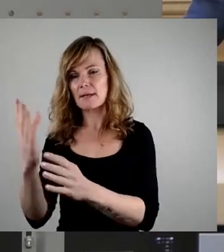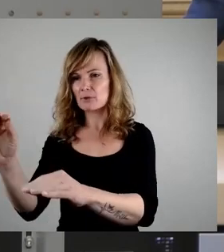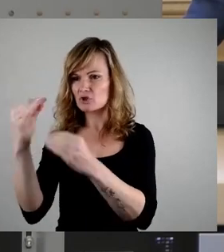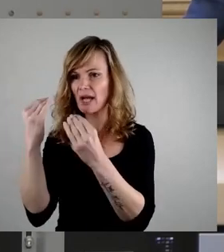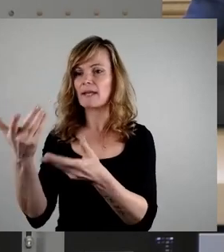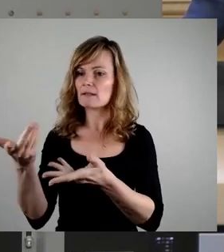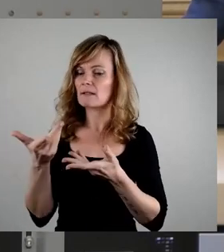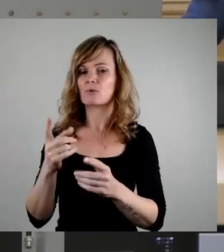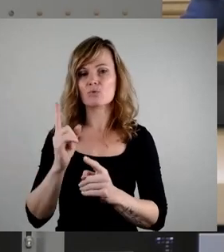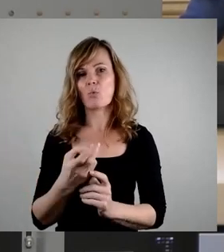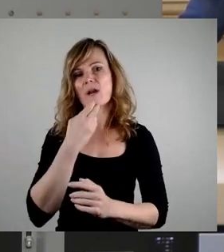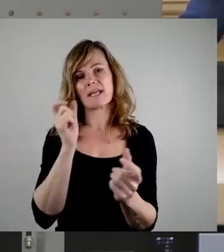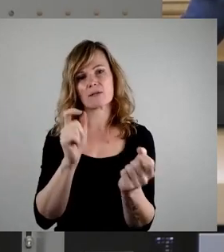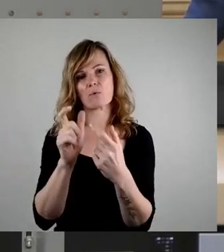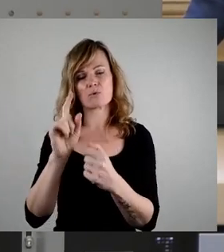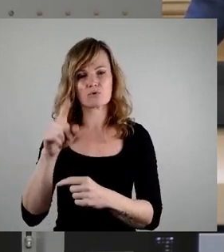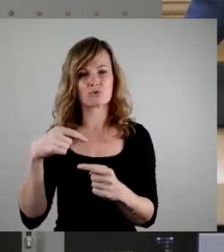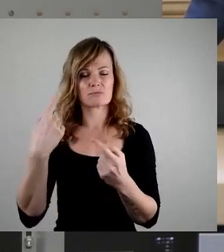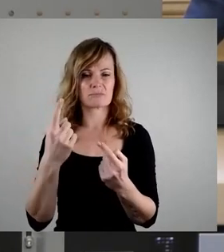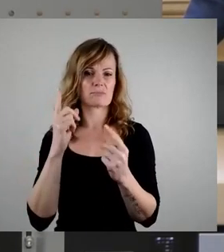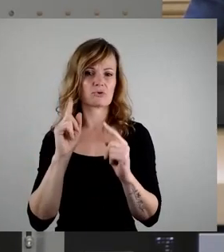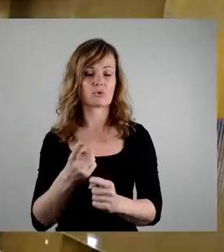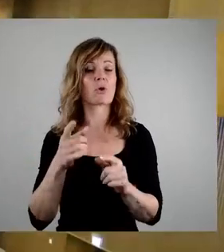ist das, was in den nächsten Jahren wichtig ist. Vielen Dank.